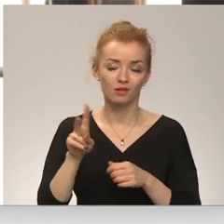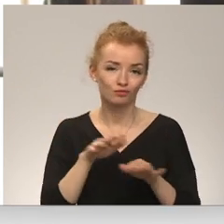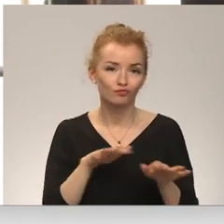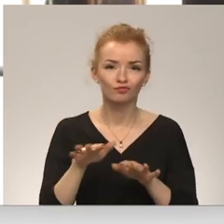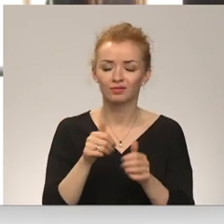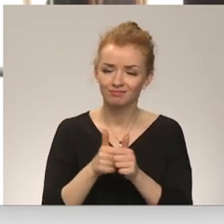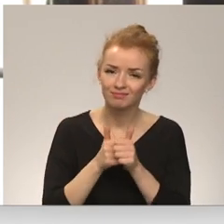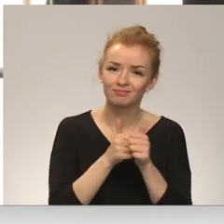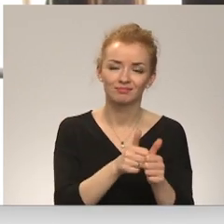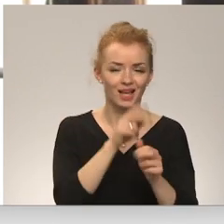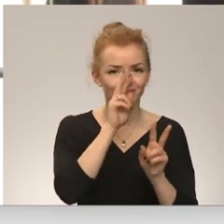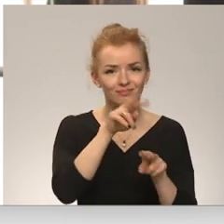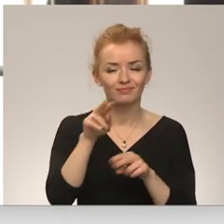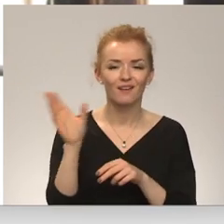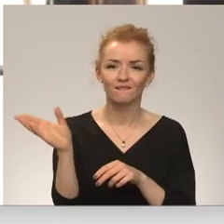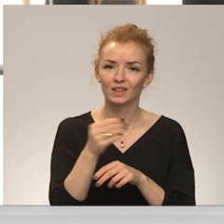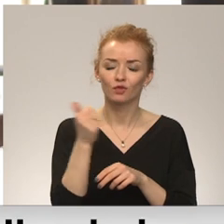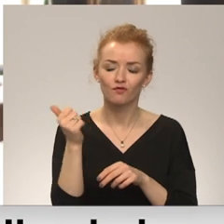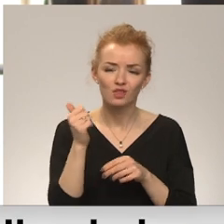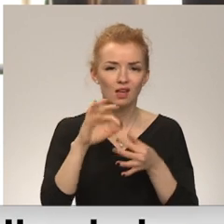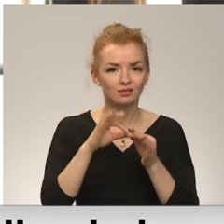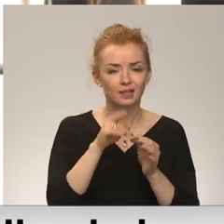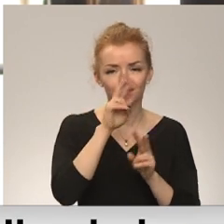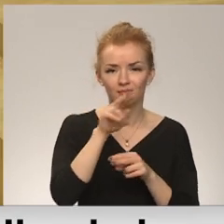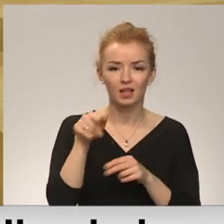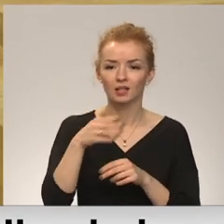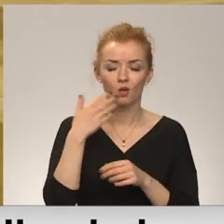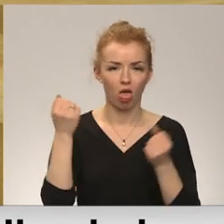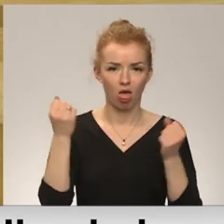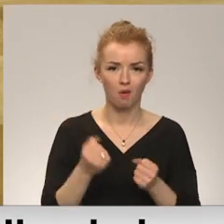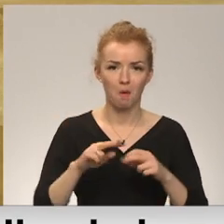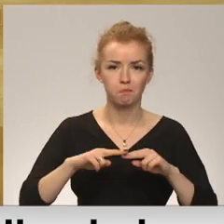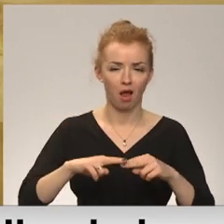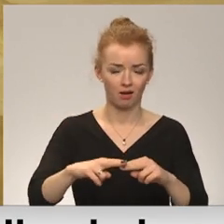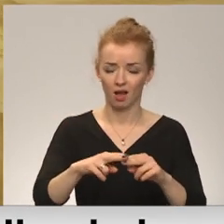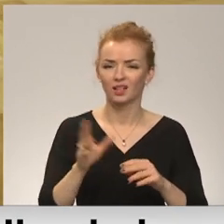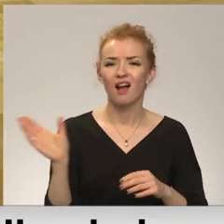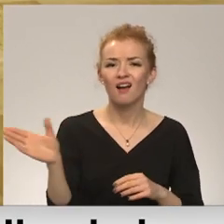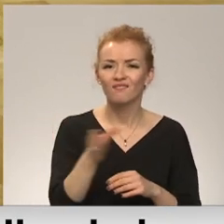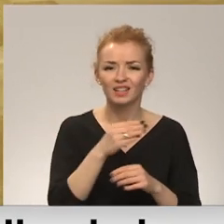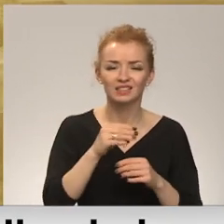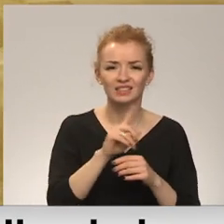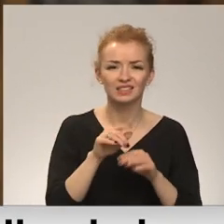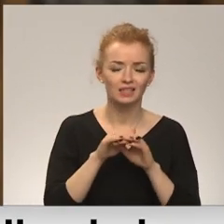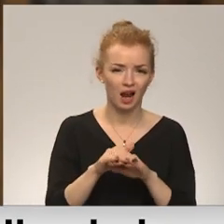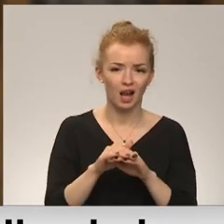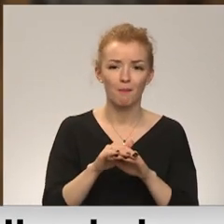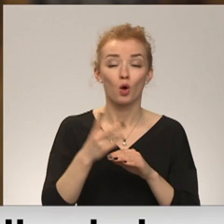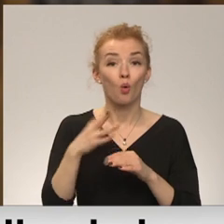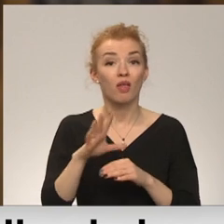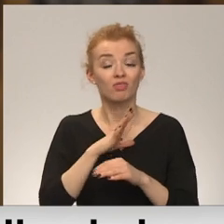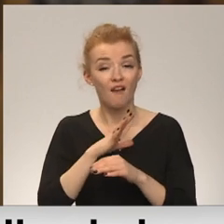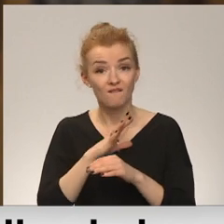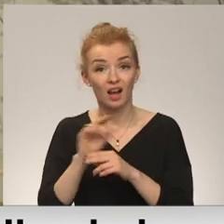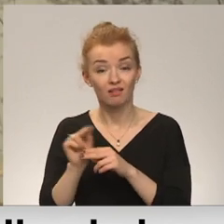klāt, ir katra mazā niansa, ko viņi ir akcentējis, tas nav vienkārši ieklāts parkets. Katrs restaurējumies objekts ir saglabāts, viņš ir restaurēts, ko nevar, tas